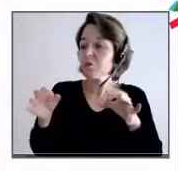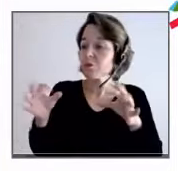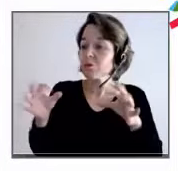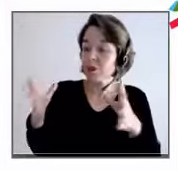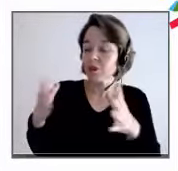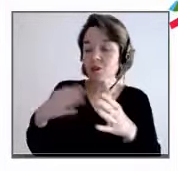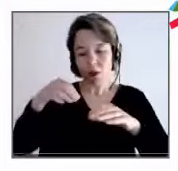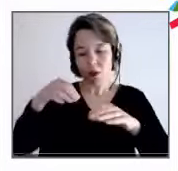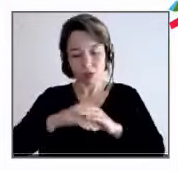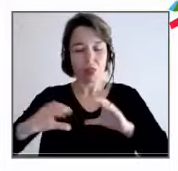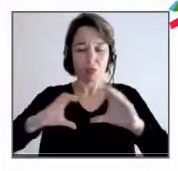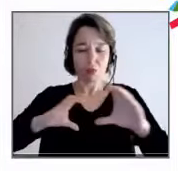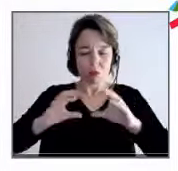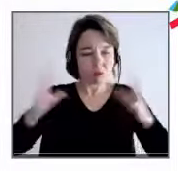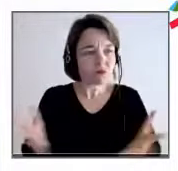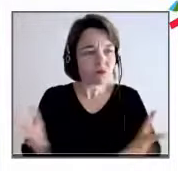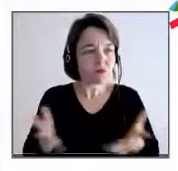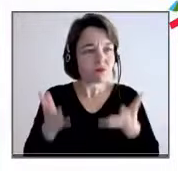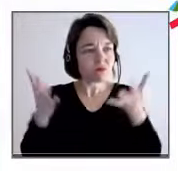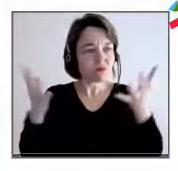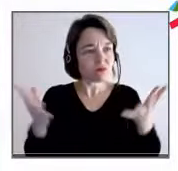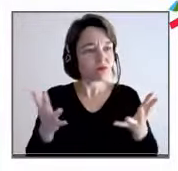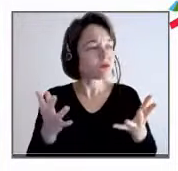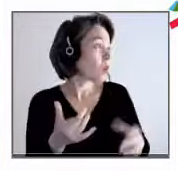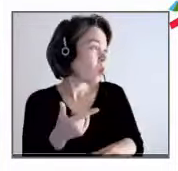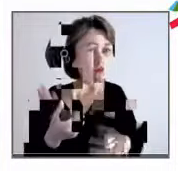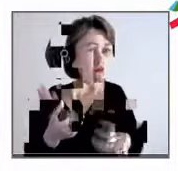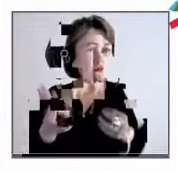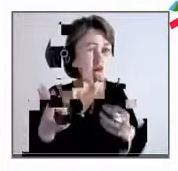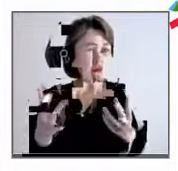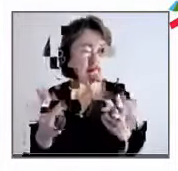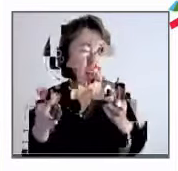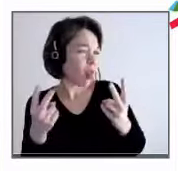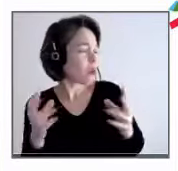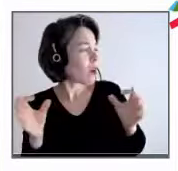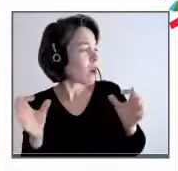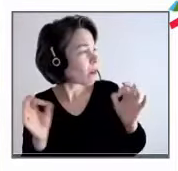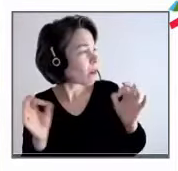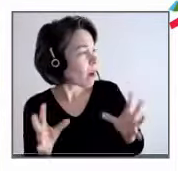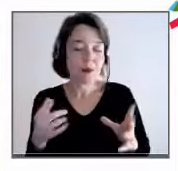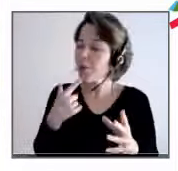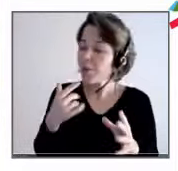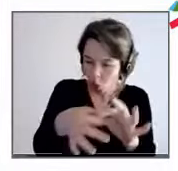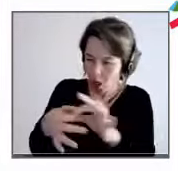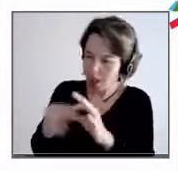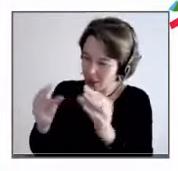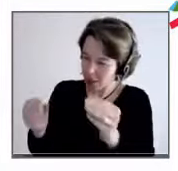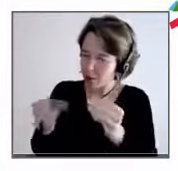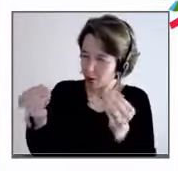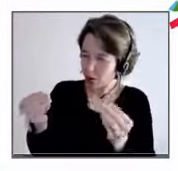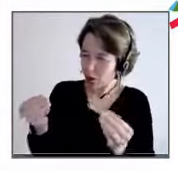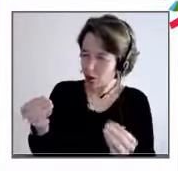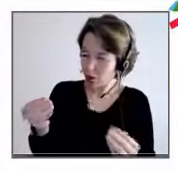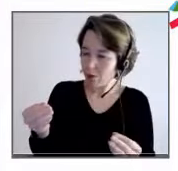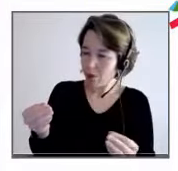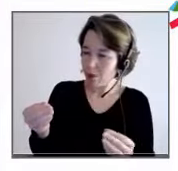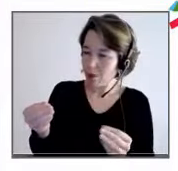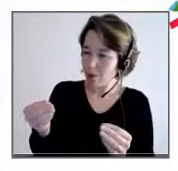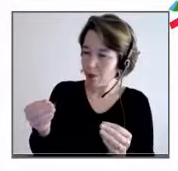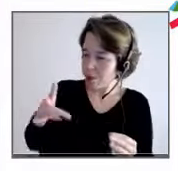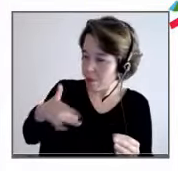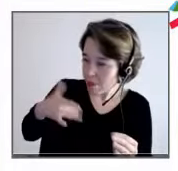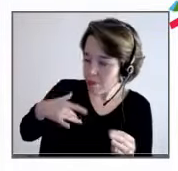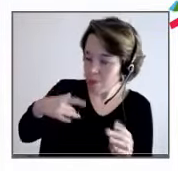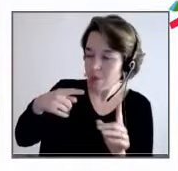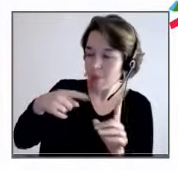Ce'est du tout du bullshit. À quelles conditions ça peut être fructueux, le collectif ? C'est devenu un totem en entreprise depuis quelques années parce que c'est